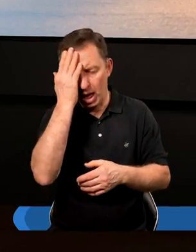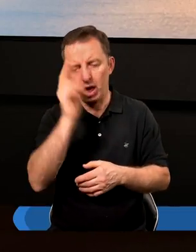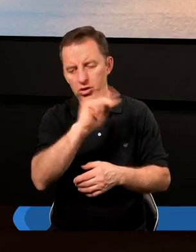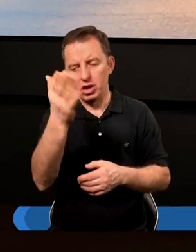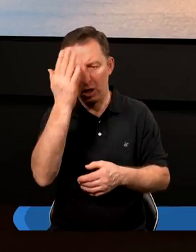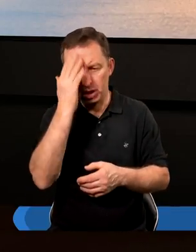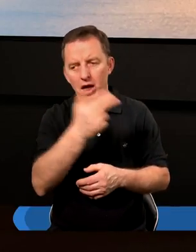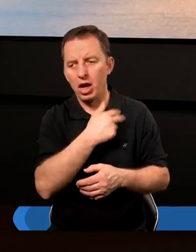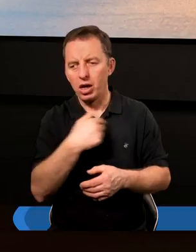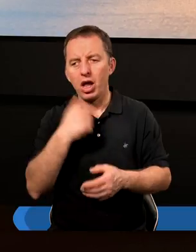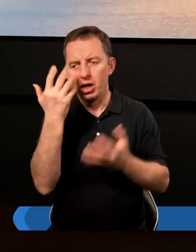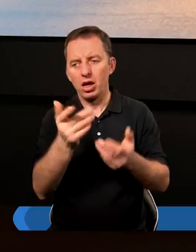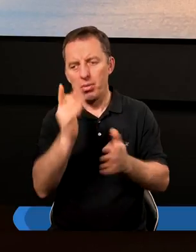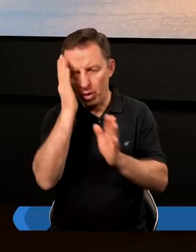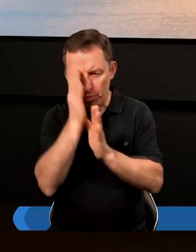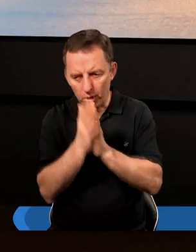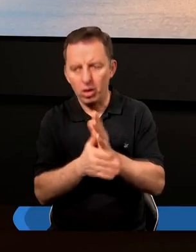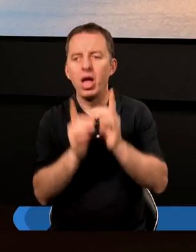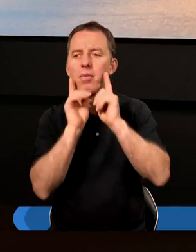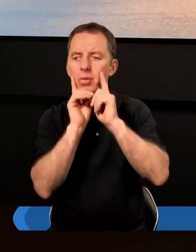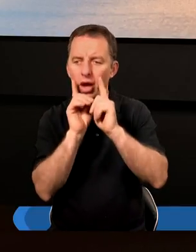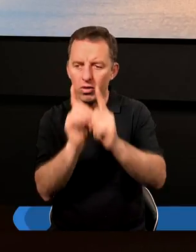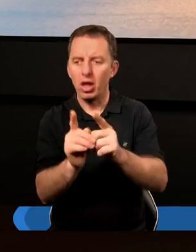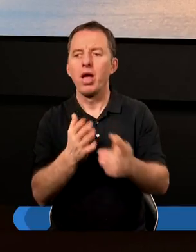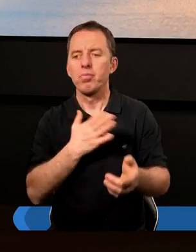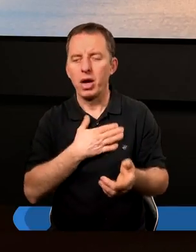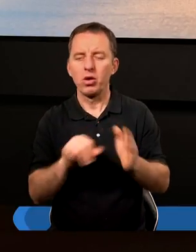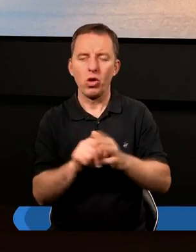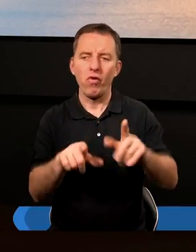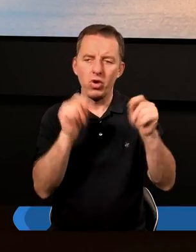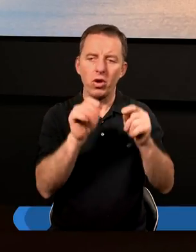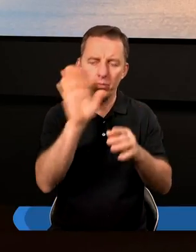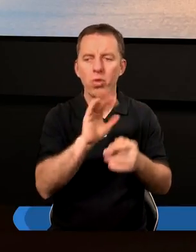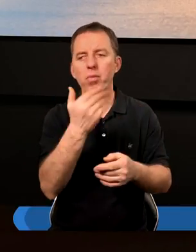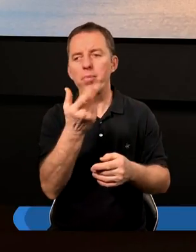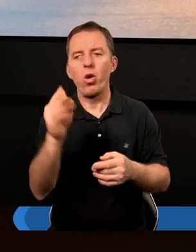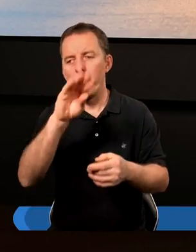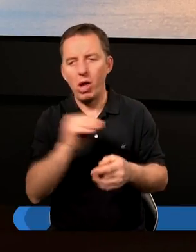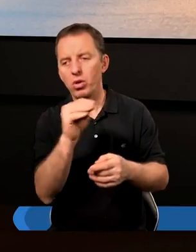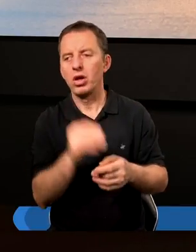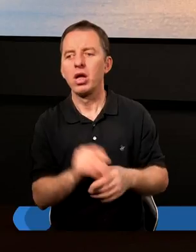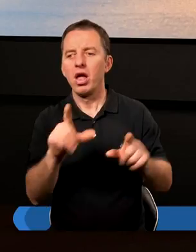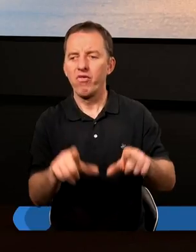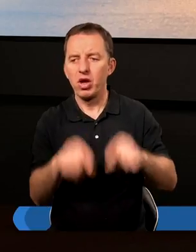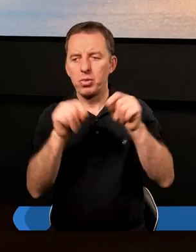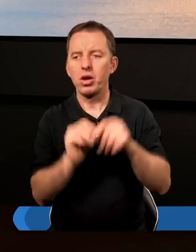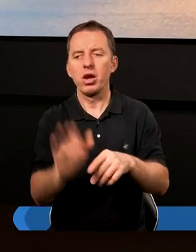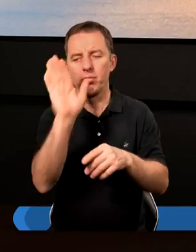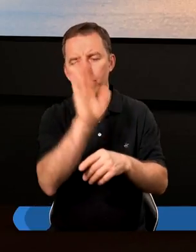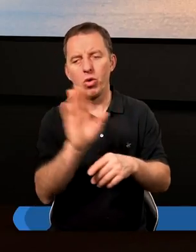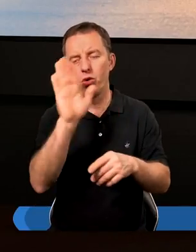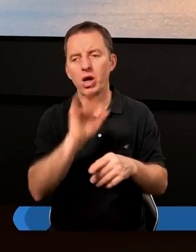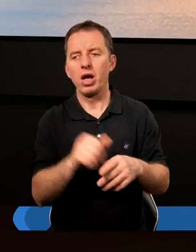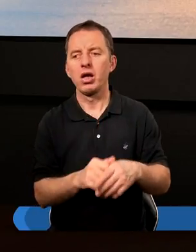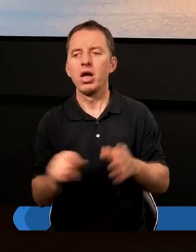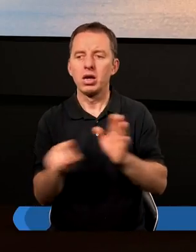zna nas. Chce, żebyśmy po prostu naprawdę, mając do wyboru, Bóg czy mamona, wybierali Jego.